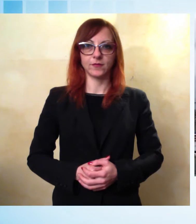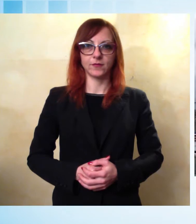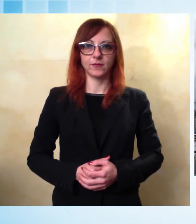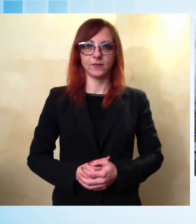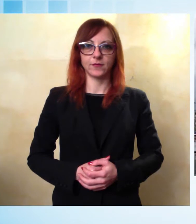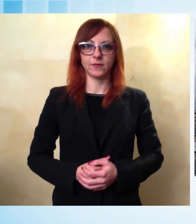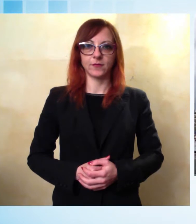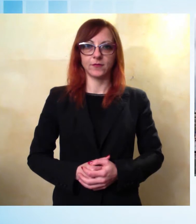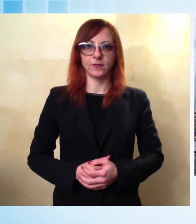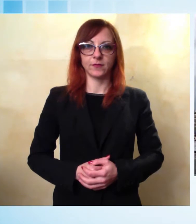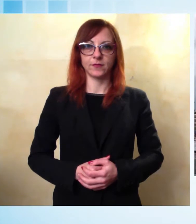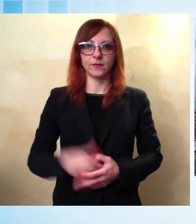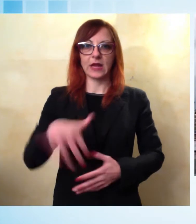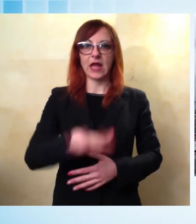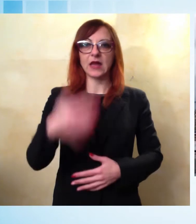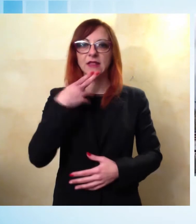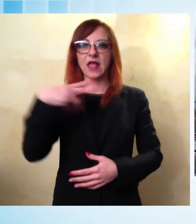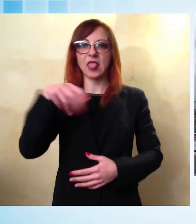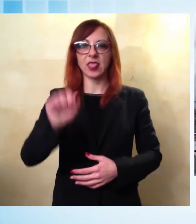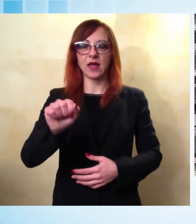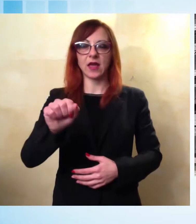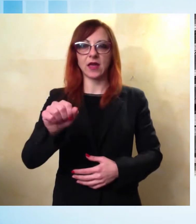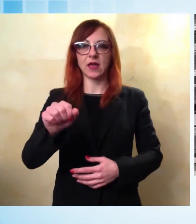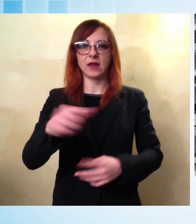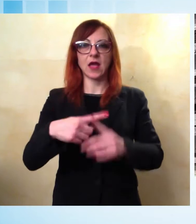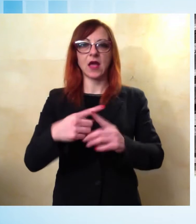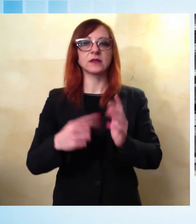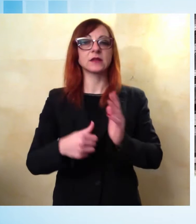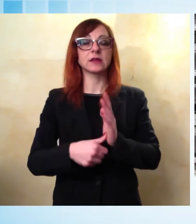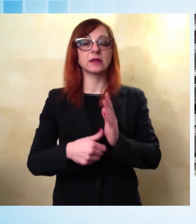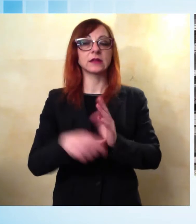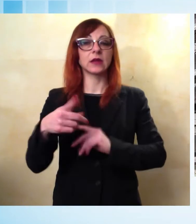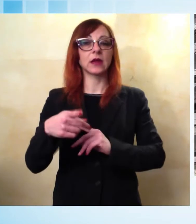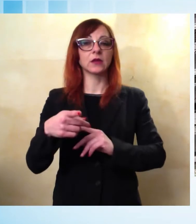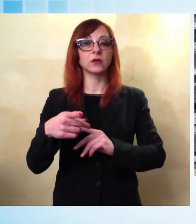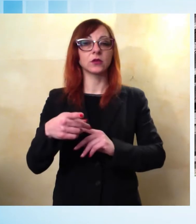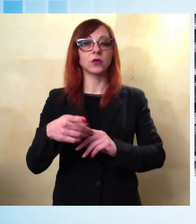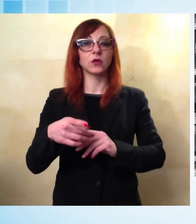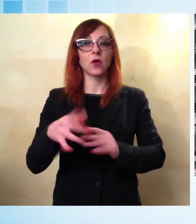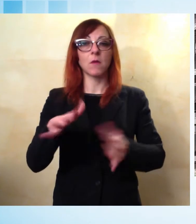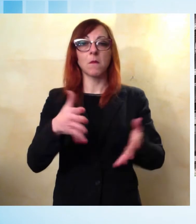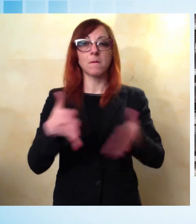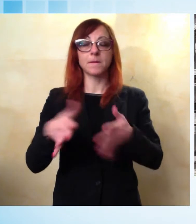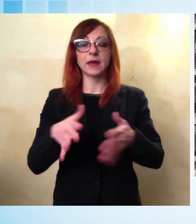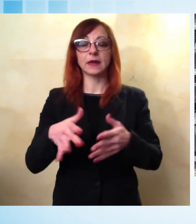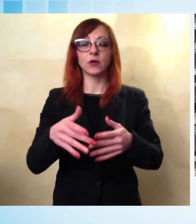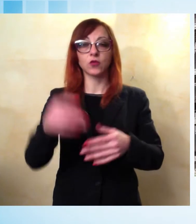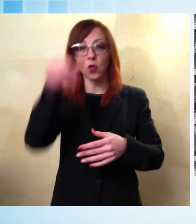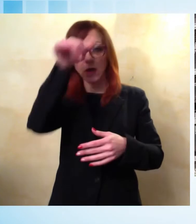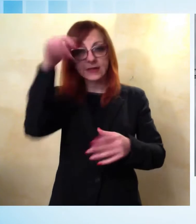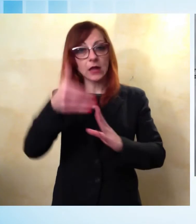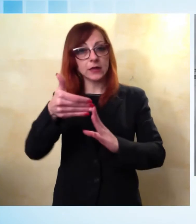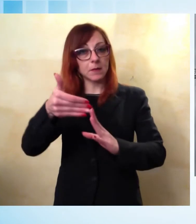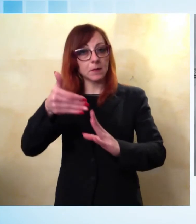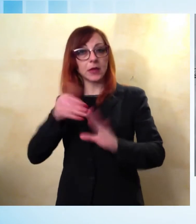Sant'Anna ex distretto pronto entro l'estate, quasi terminate le due palazzine, una polifunzionale sarà gestita